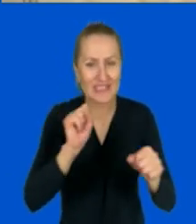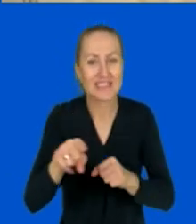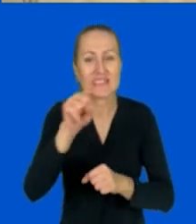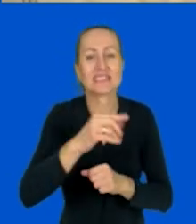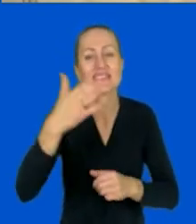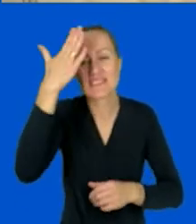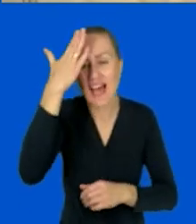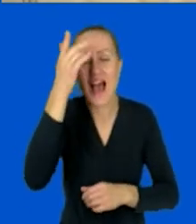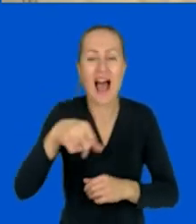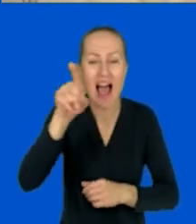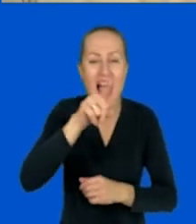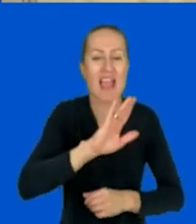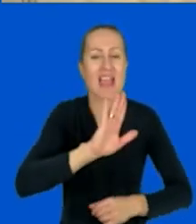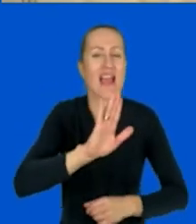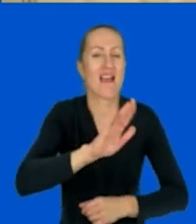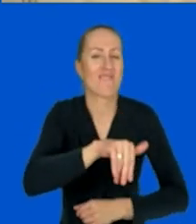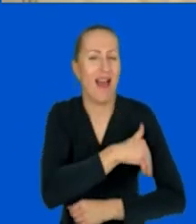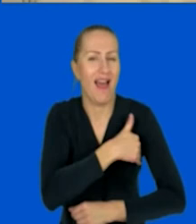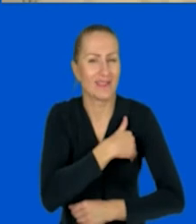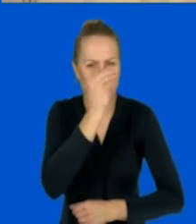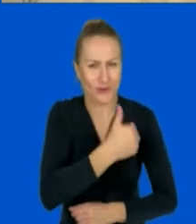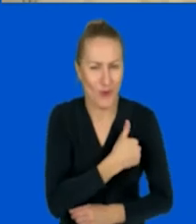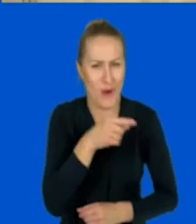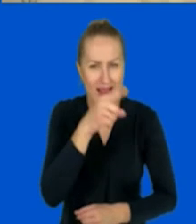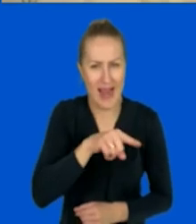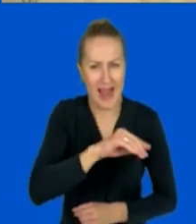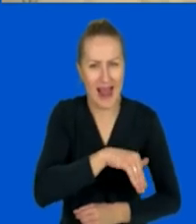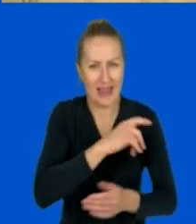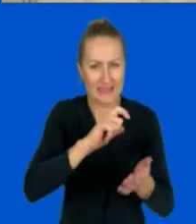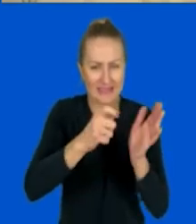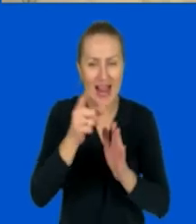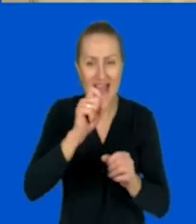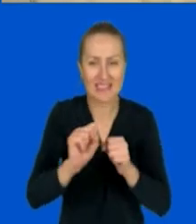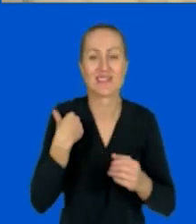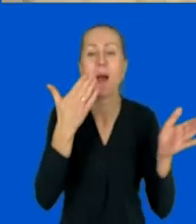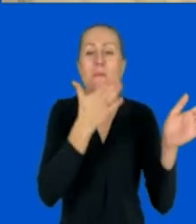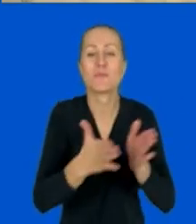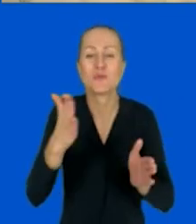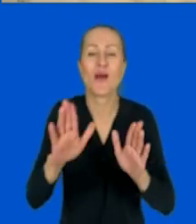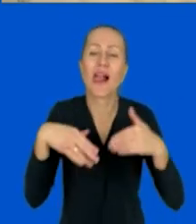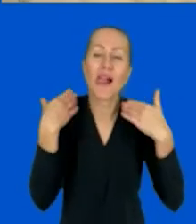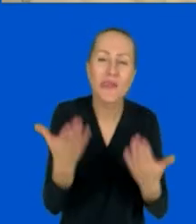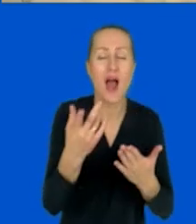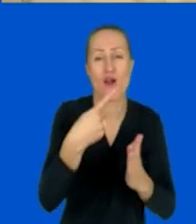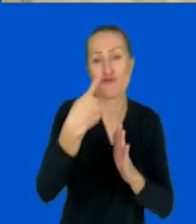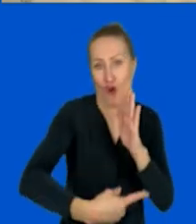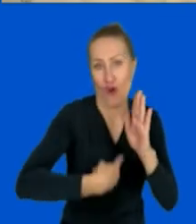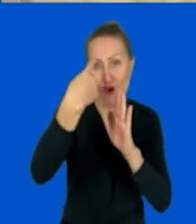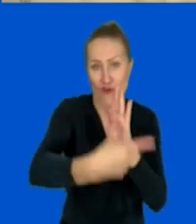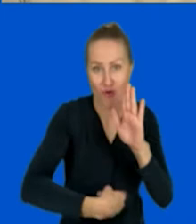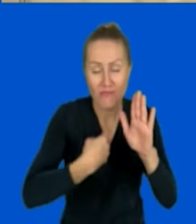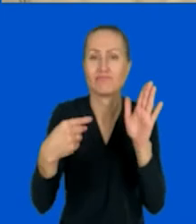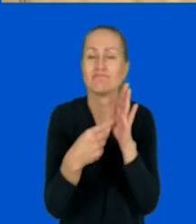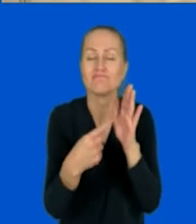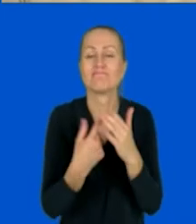sytuacji w klasie. Ja przygotowałam dla was takie Koło Fortuny, w którym będziemy grać